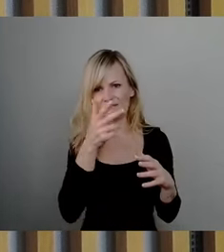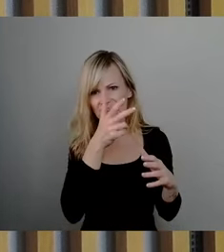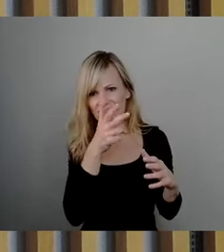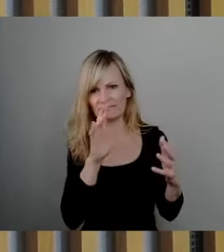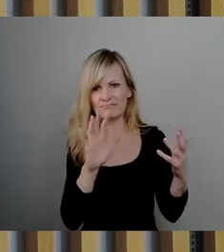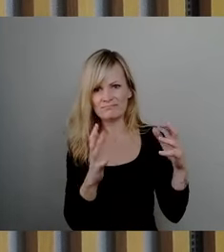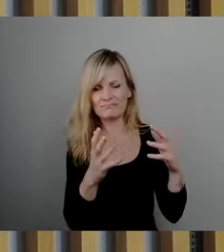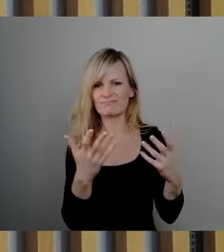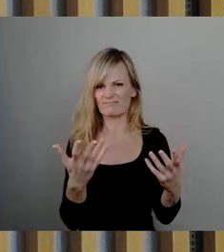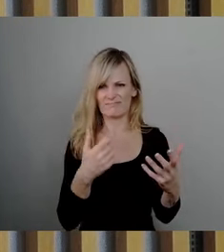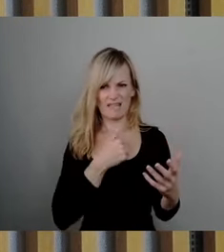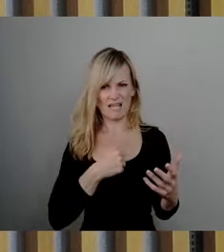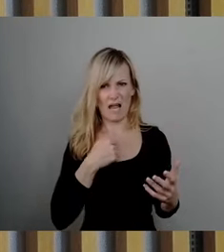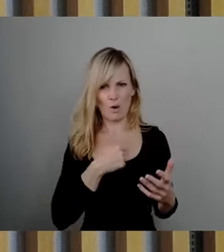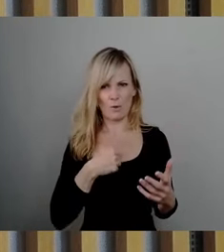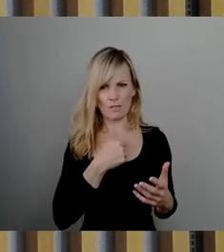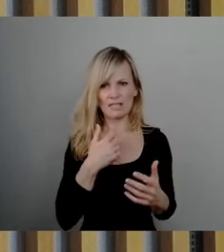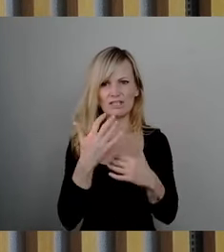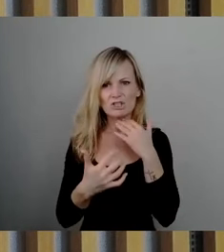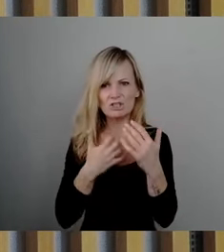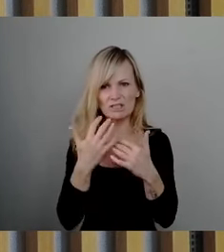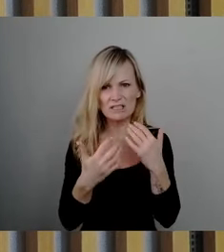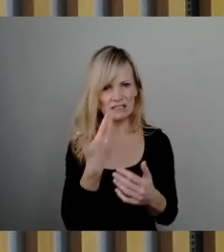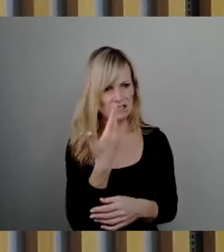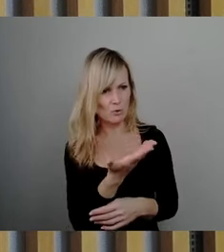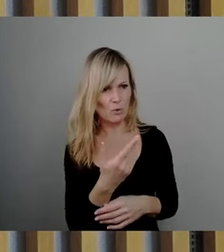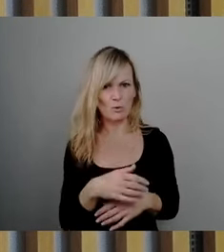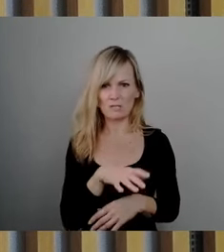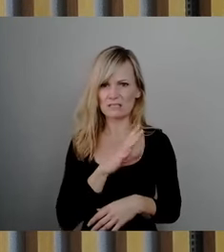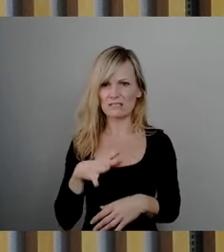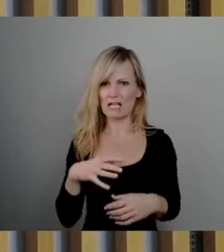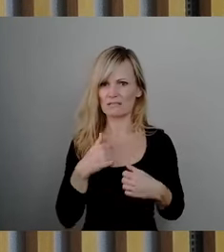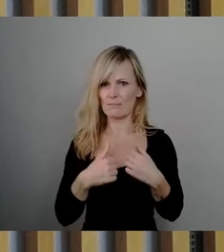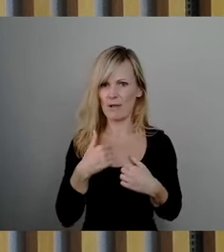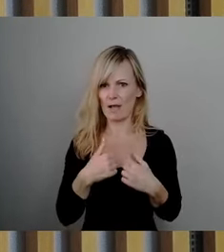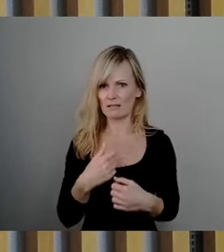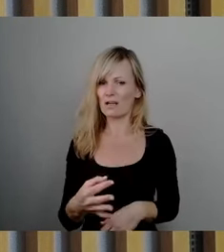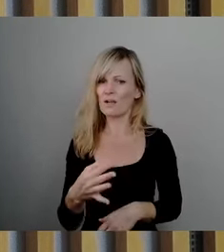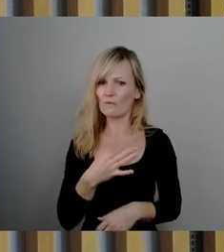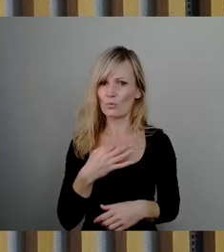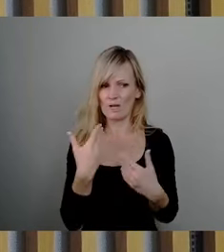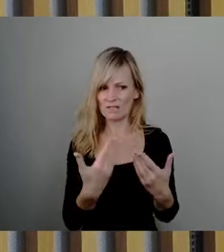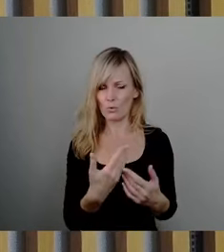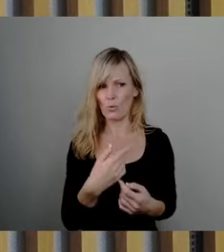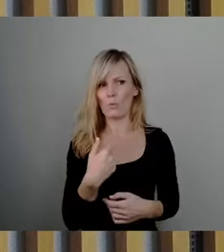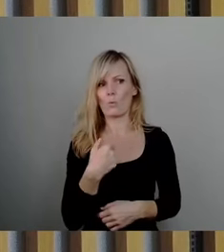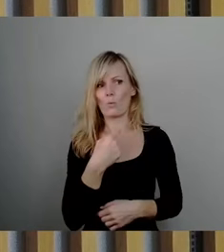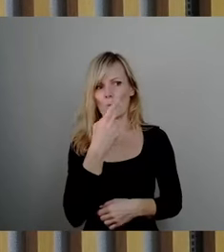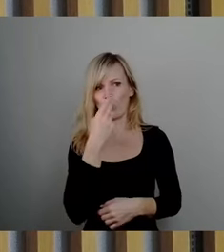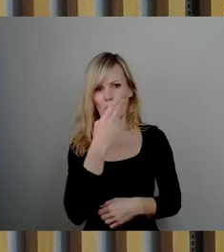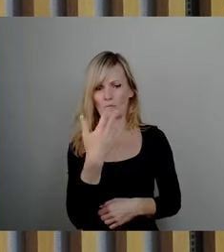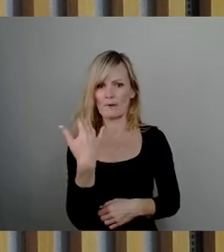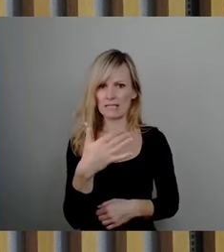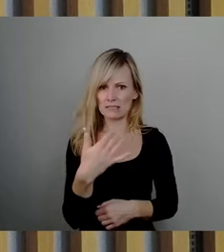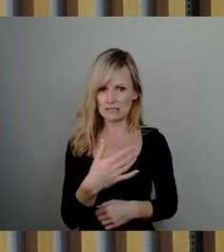traurige Geschichte des Sachsenbades sollte uns allen Warnung sein, denn wir haben jetzt aktuell